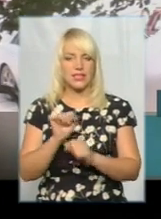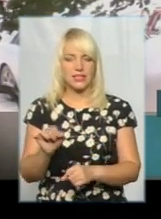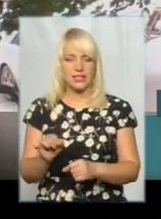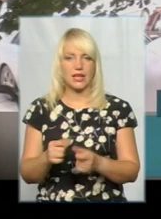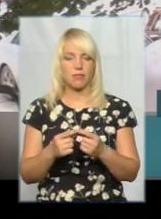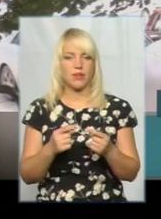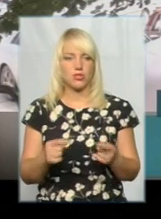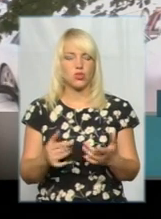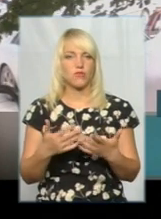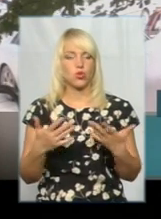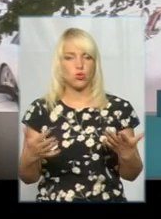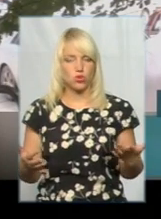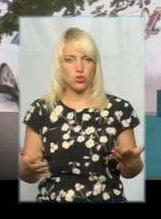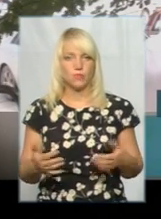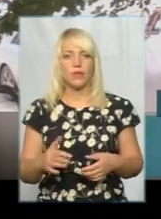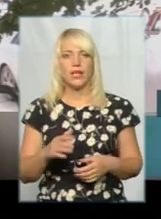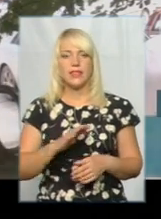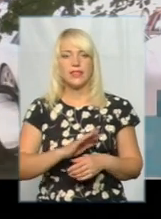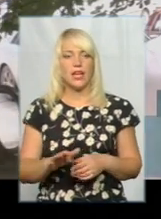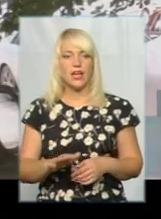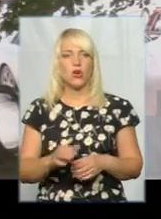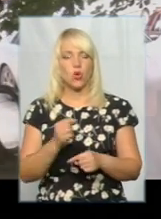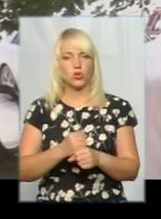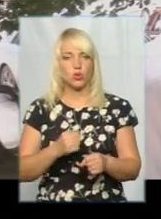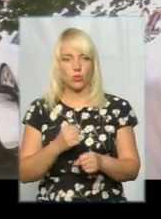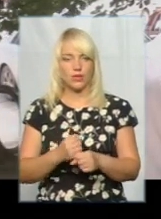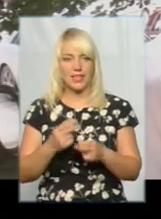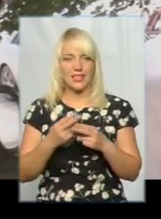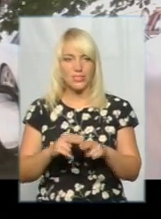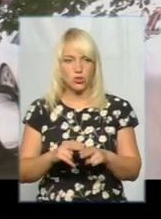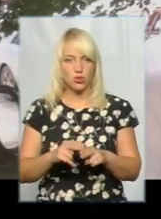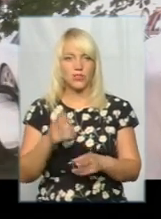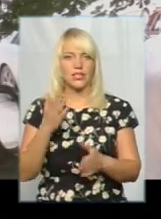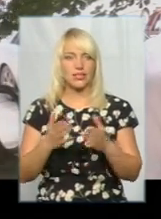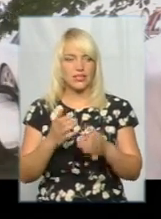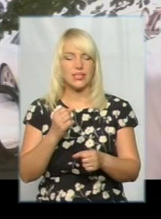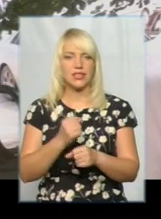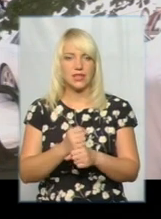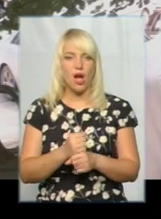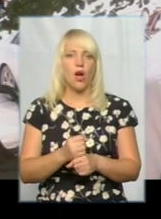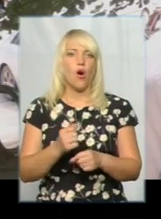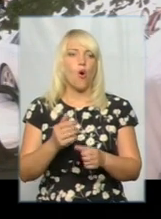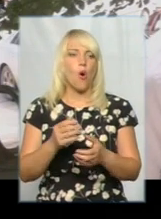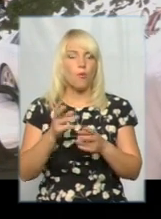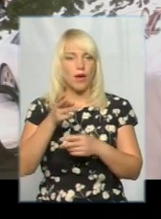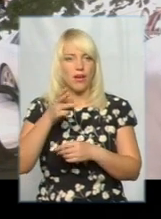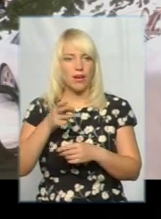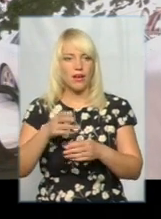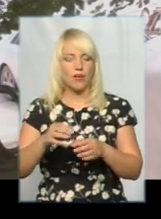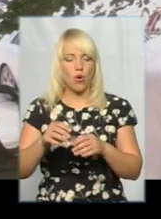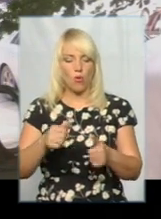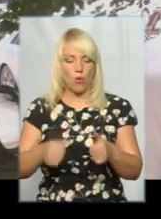тощо. Також не розроблена інструкція в разі дій операторів або працівників атракціону щодо